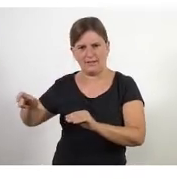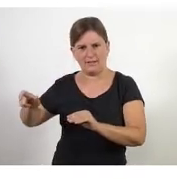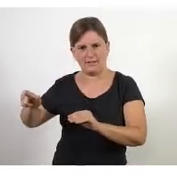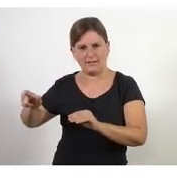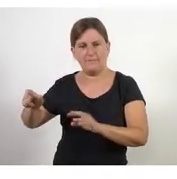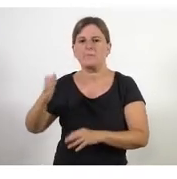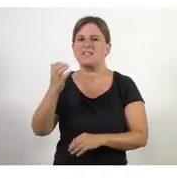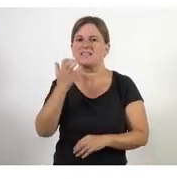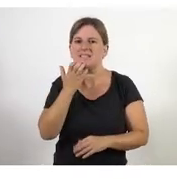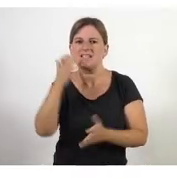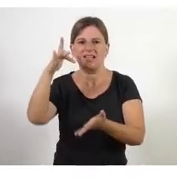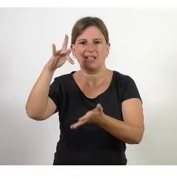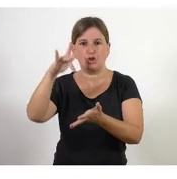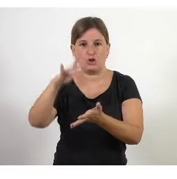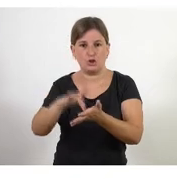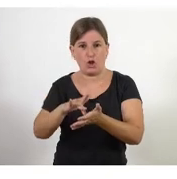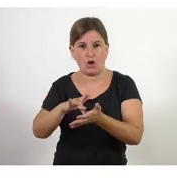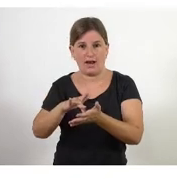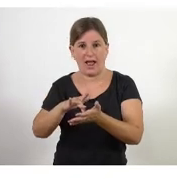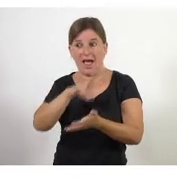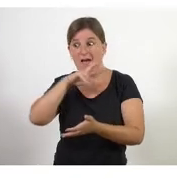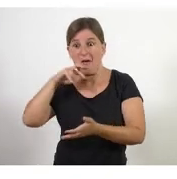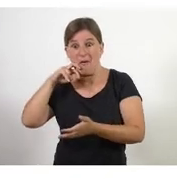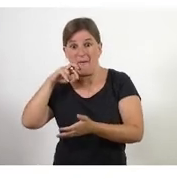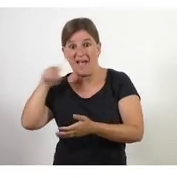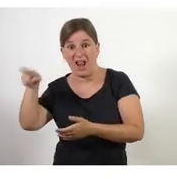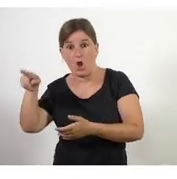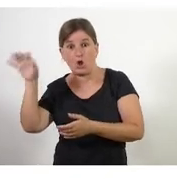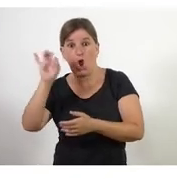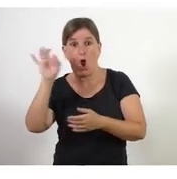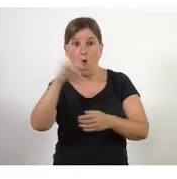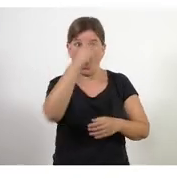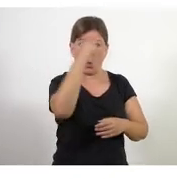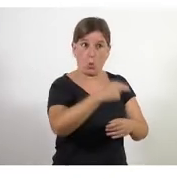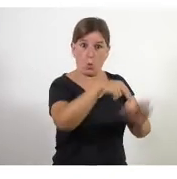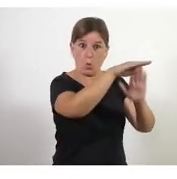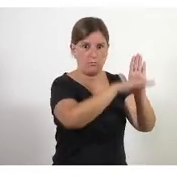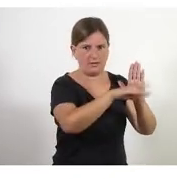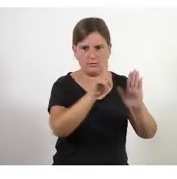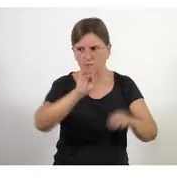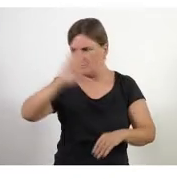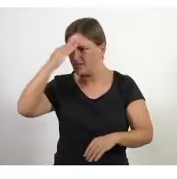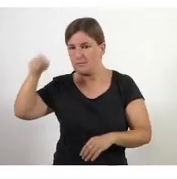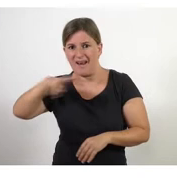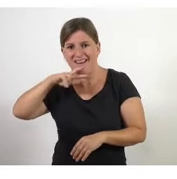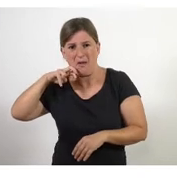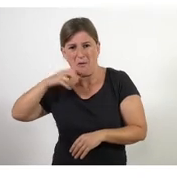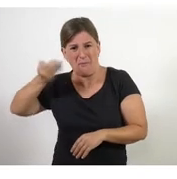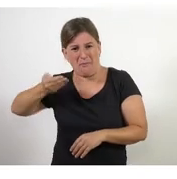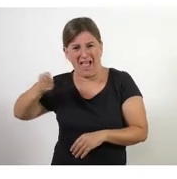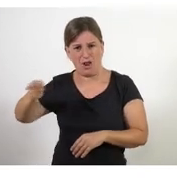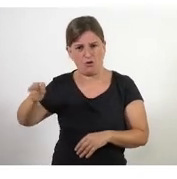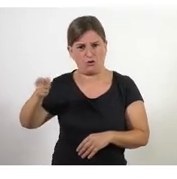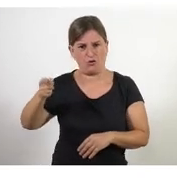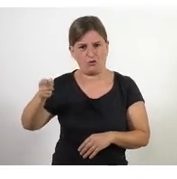una tensió entre donar valor o ser efectius donem valor o el més important és donar